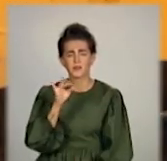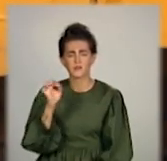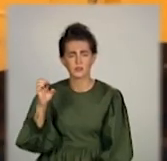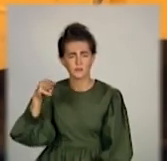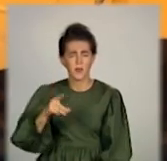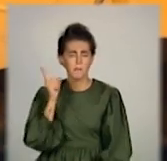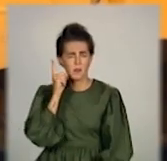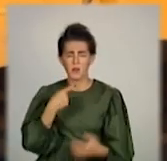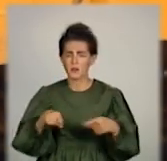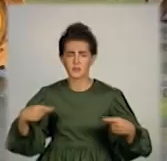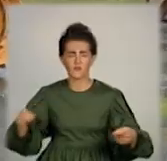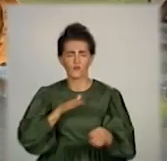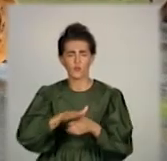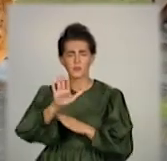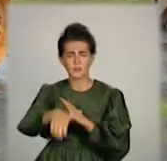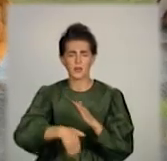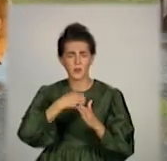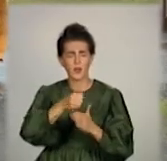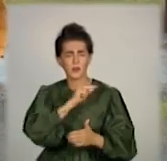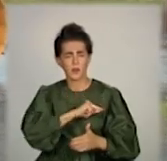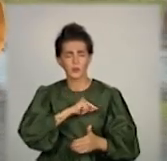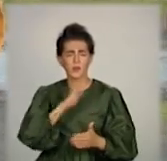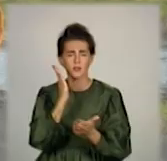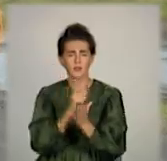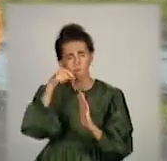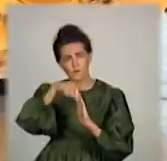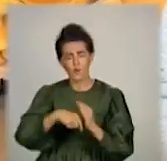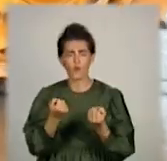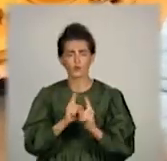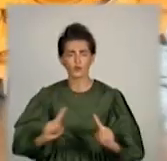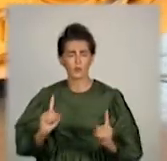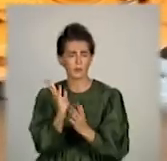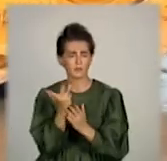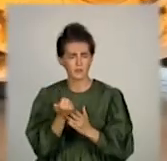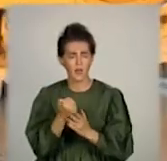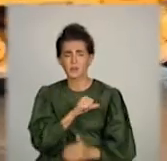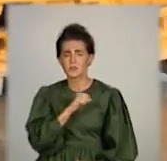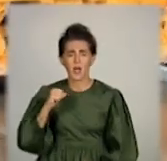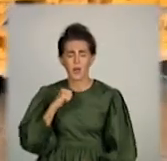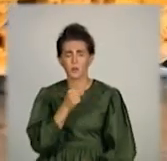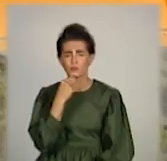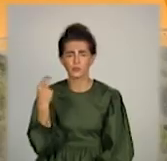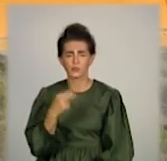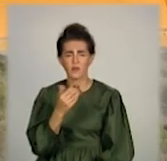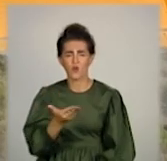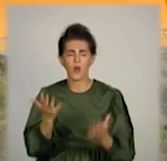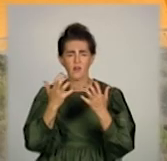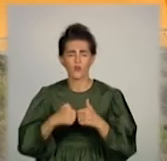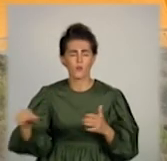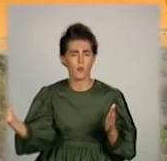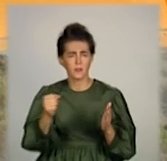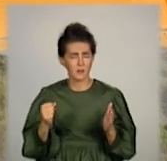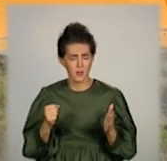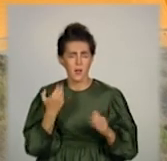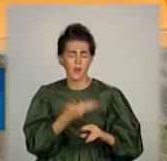виконує різноманітні земляні роботи та має купу особливостей. Головним преимуществом є автоматична коробка передач,